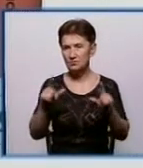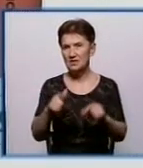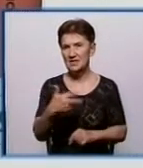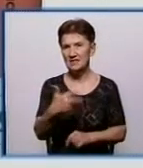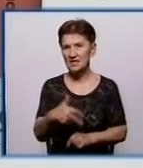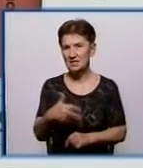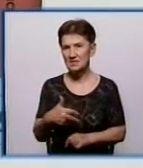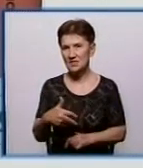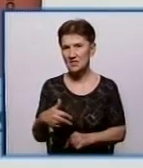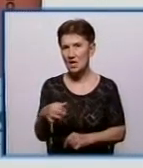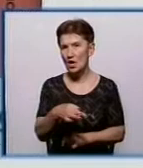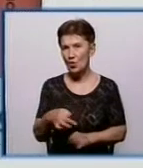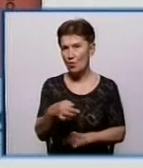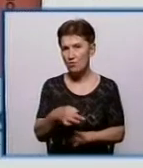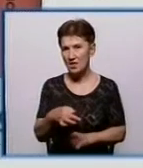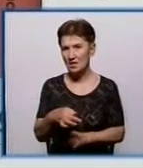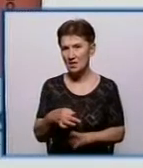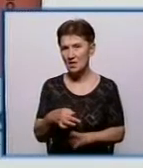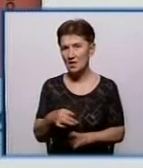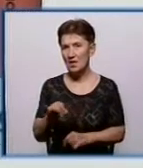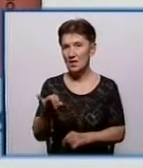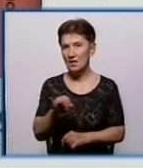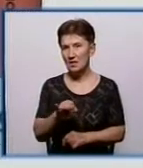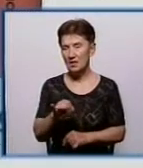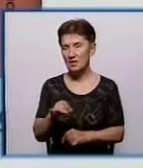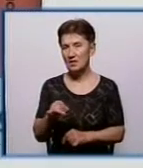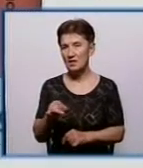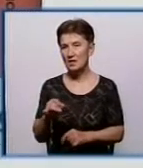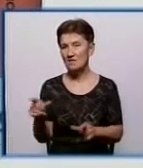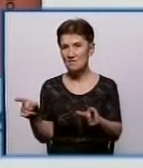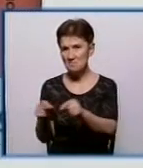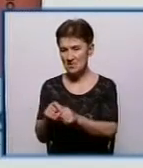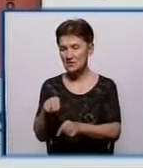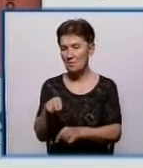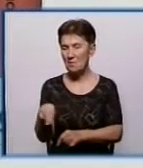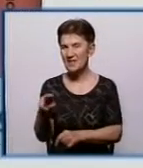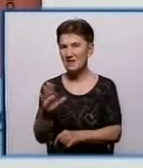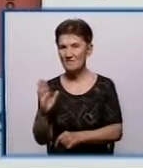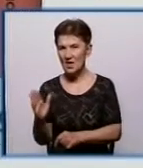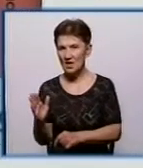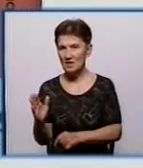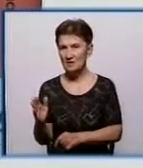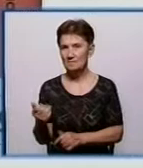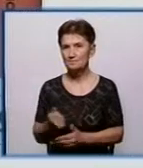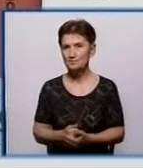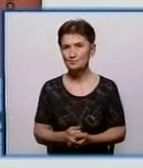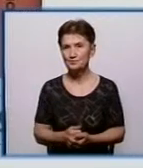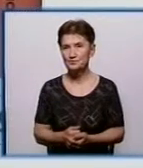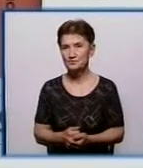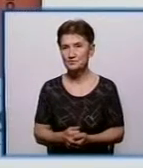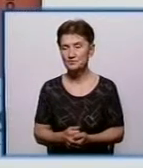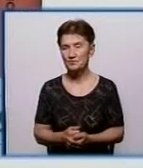копійок за метр кубічної води і стоків з ПДВ, як вже сказав, без рахування обслуговування внутрішньобудинкових мереж.